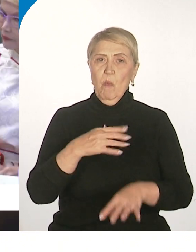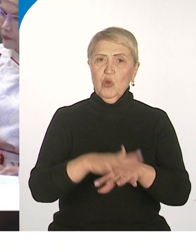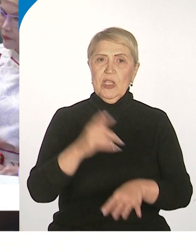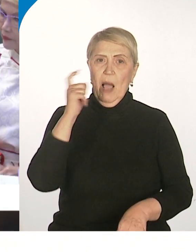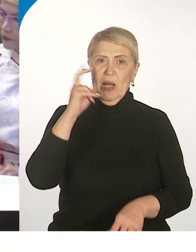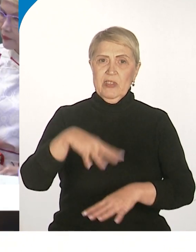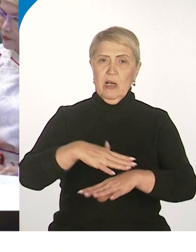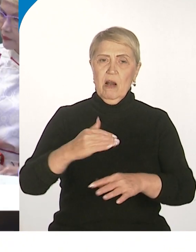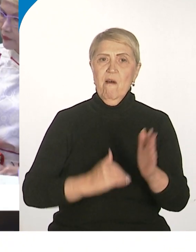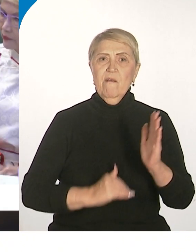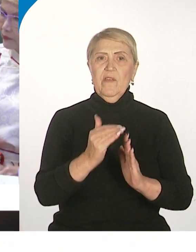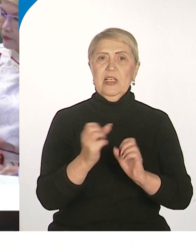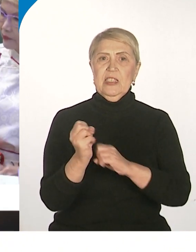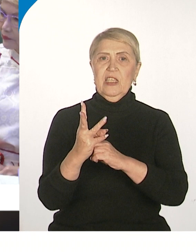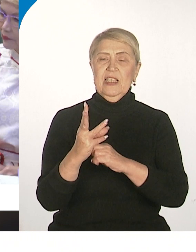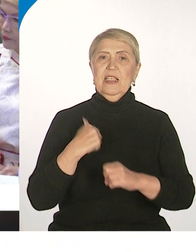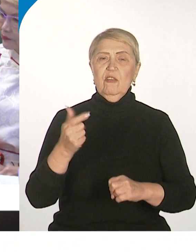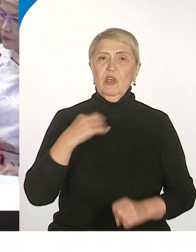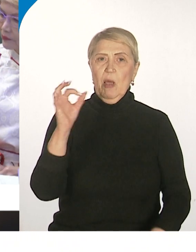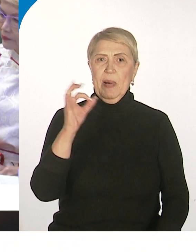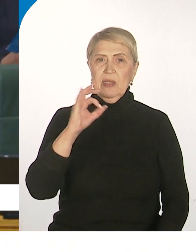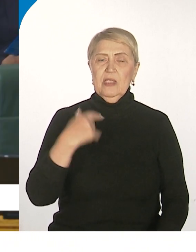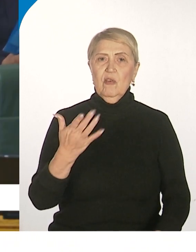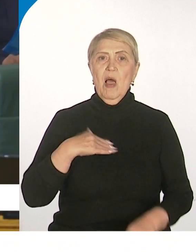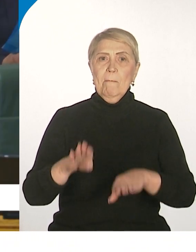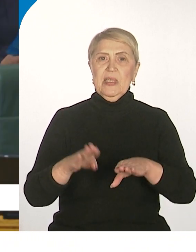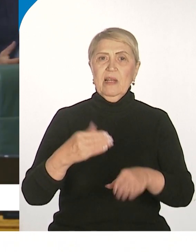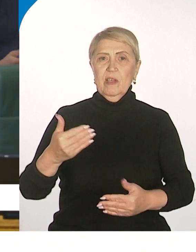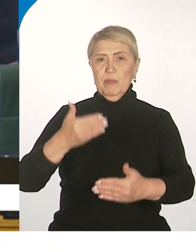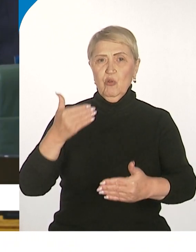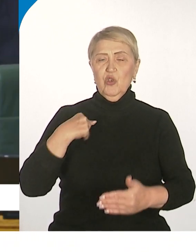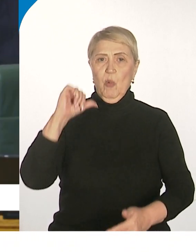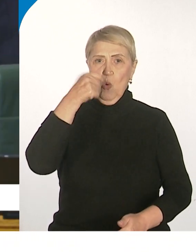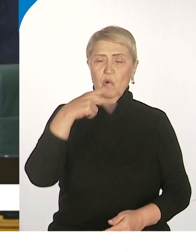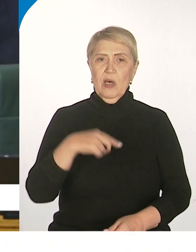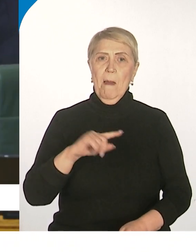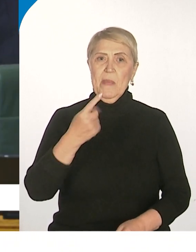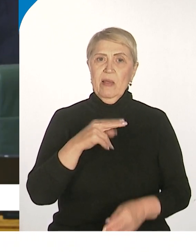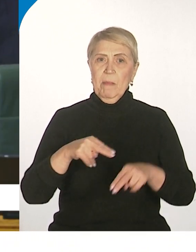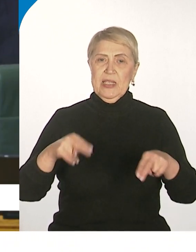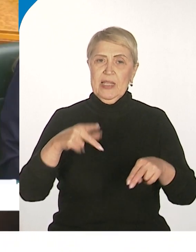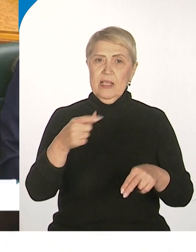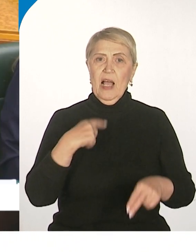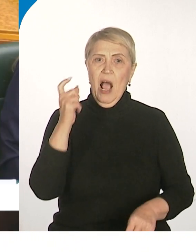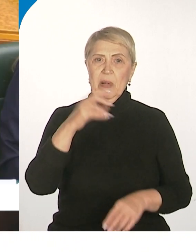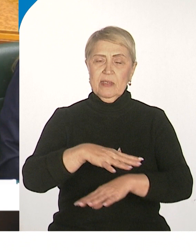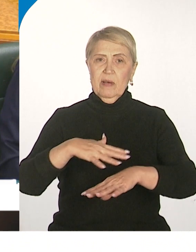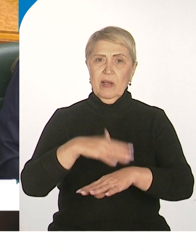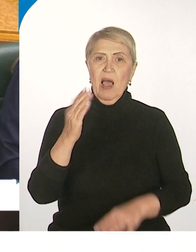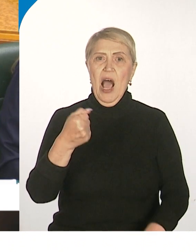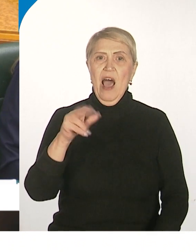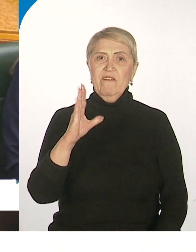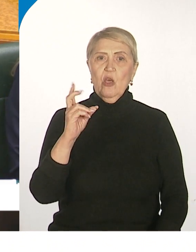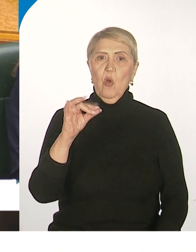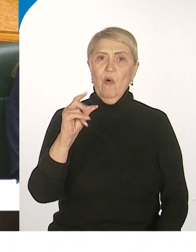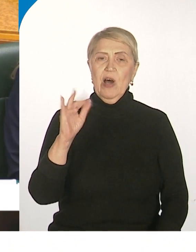края уже вырос на 13% в сравнении с предыдущим годом. Первый заместитель председателя правительства Хабаровского края Мария Авилова